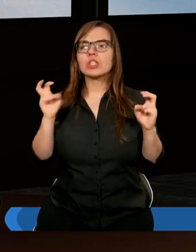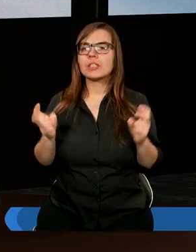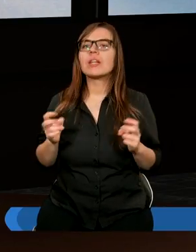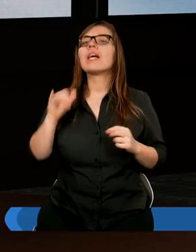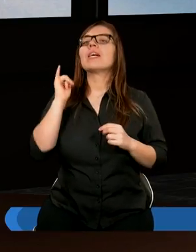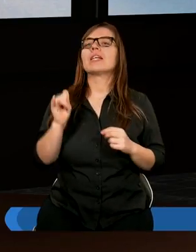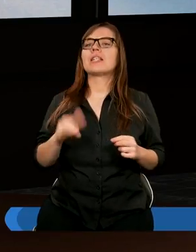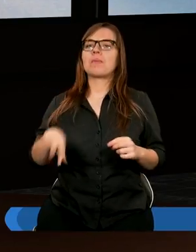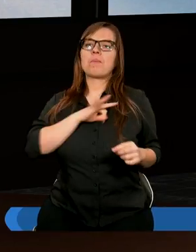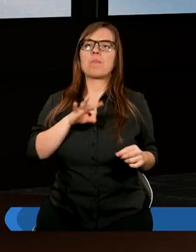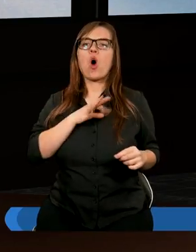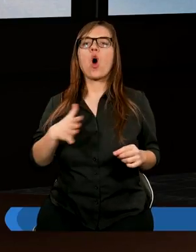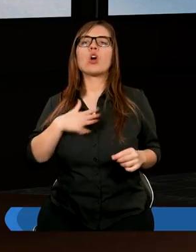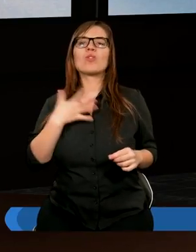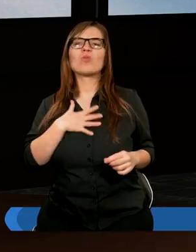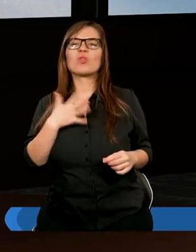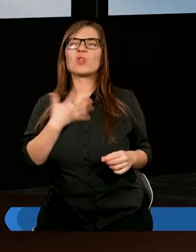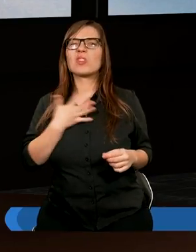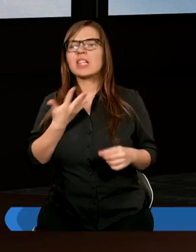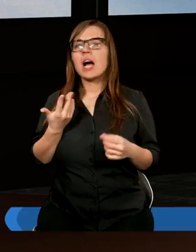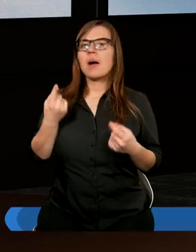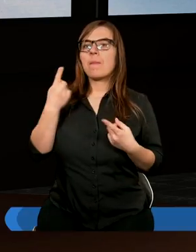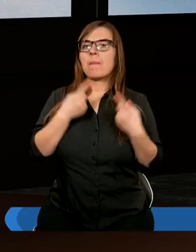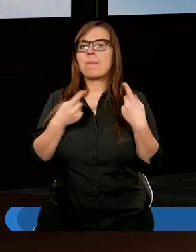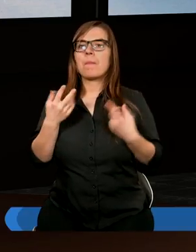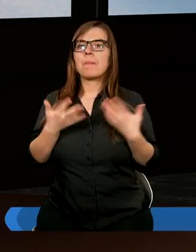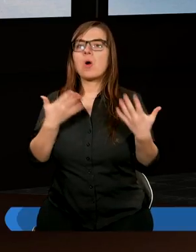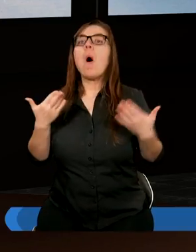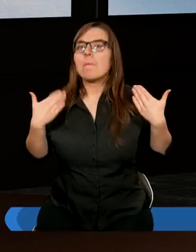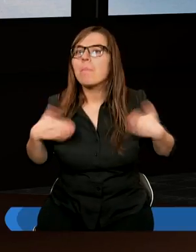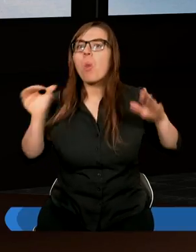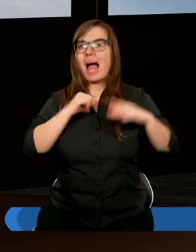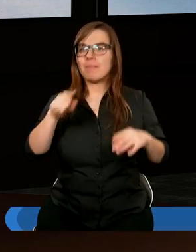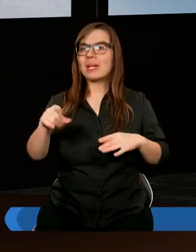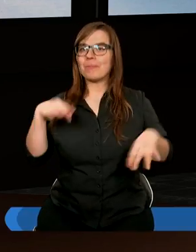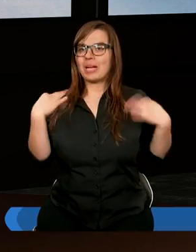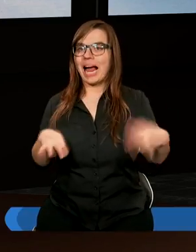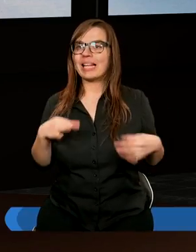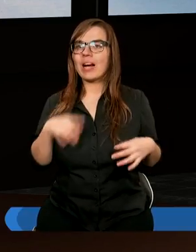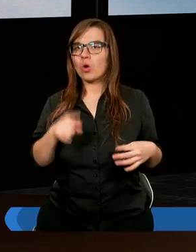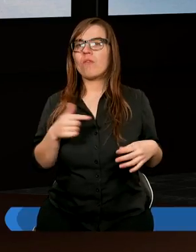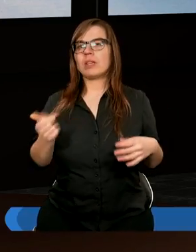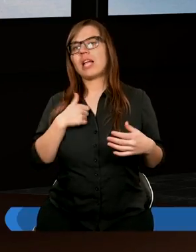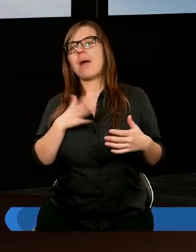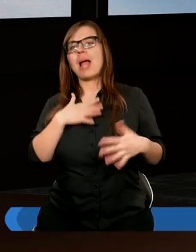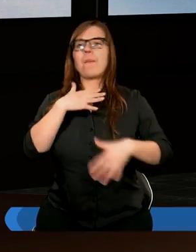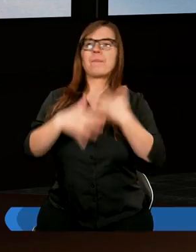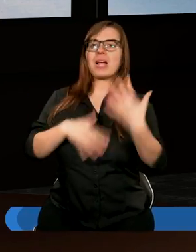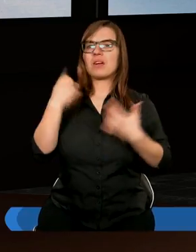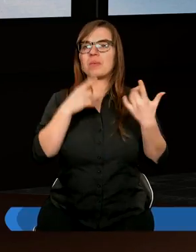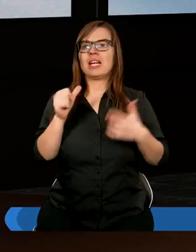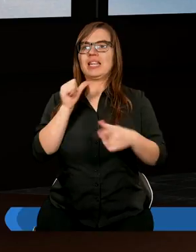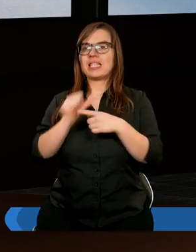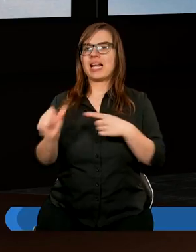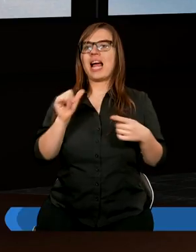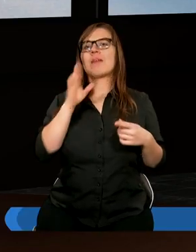I moje uczucia były, poddałam się temu nastrojowi i miałam mieszane myśli, że